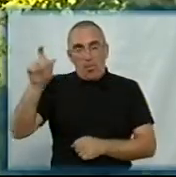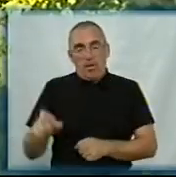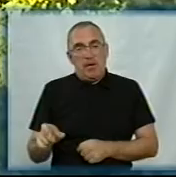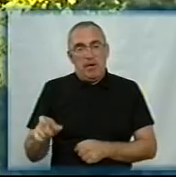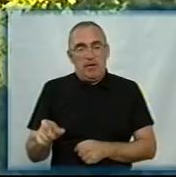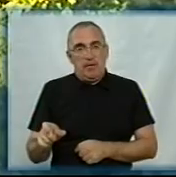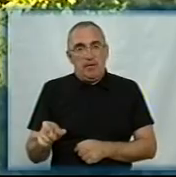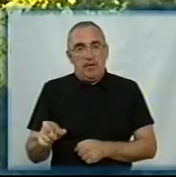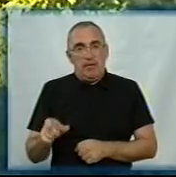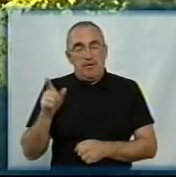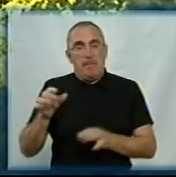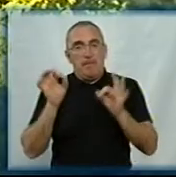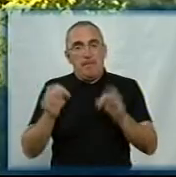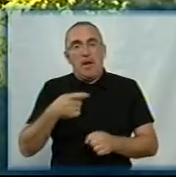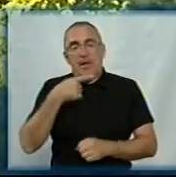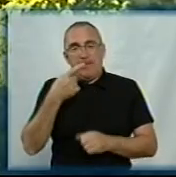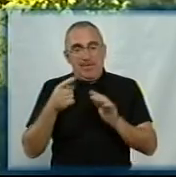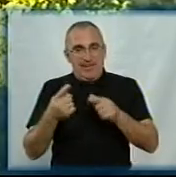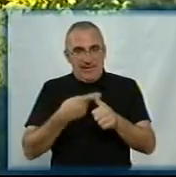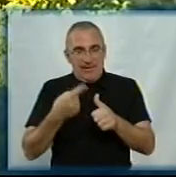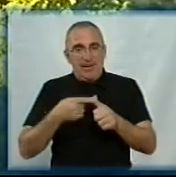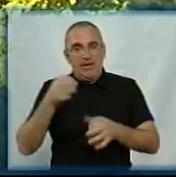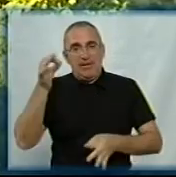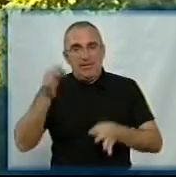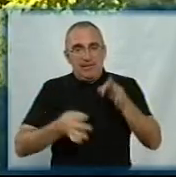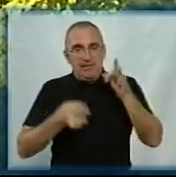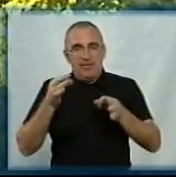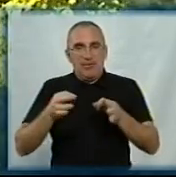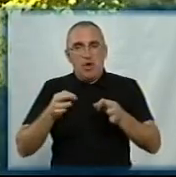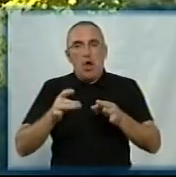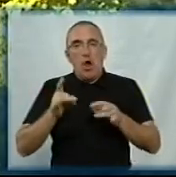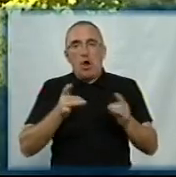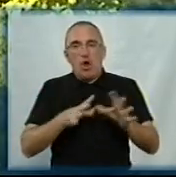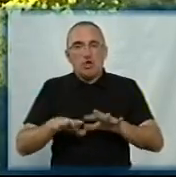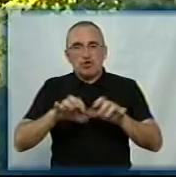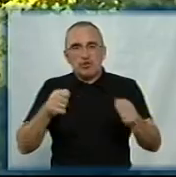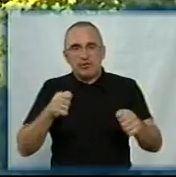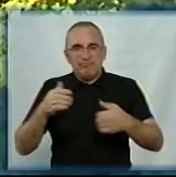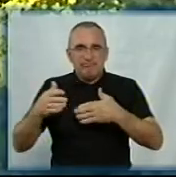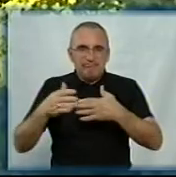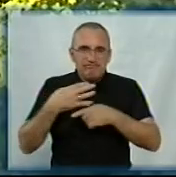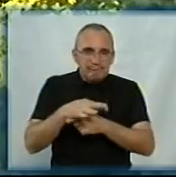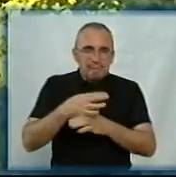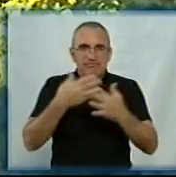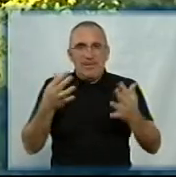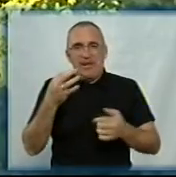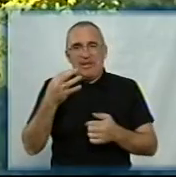Він називається про засудження тоталіатарних режимів, комуністичного та націоналістичного.